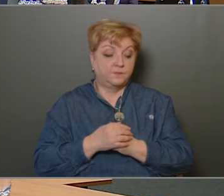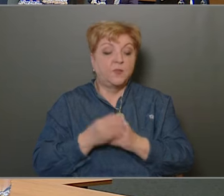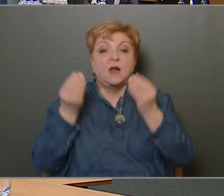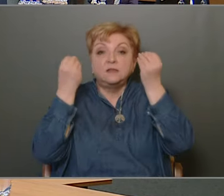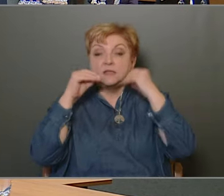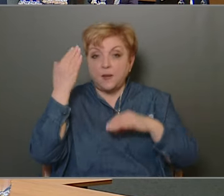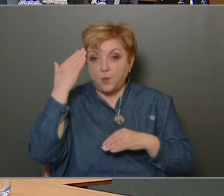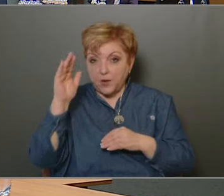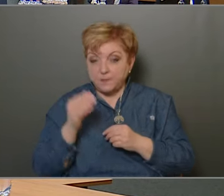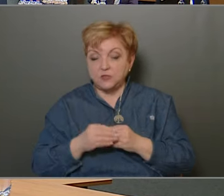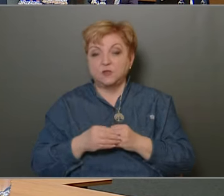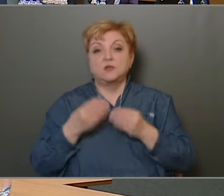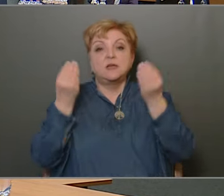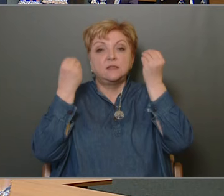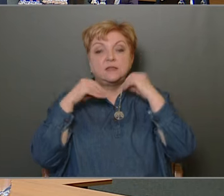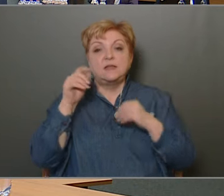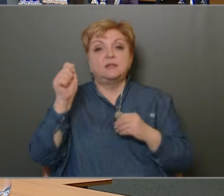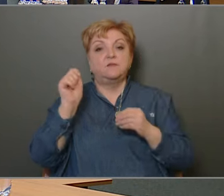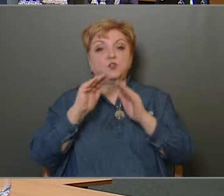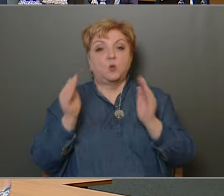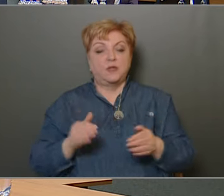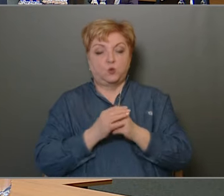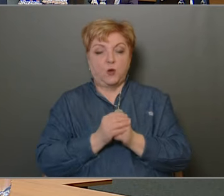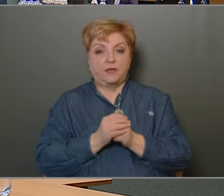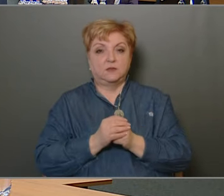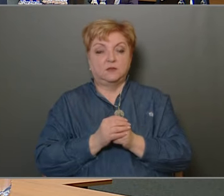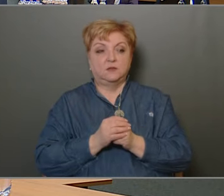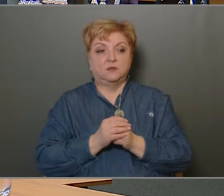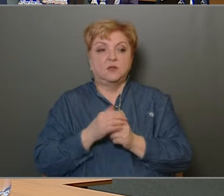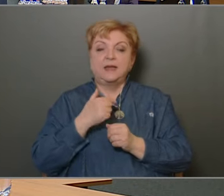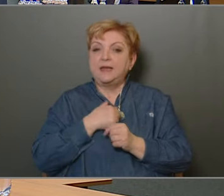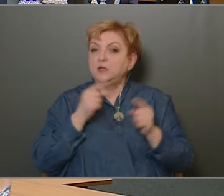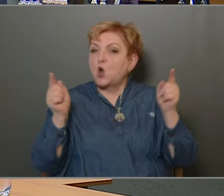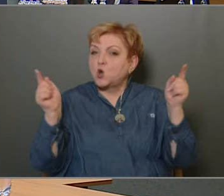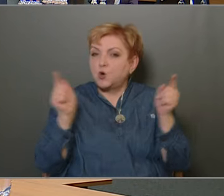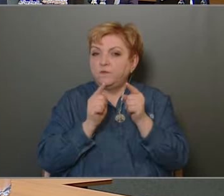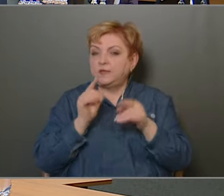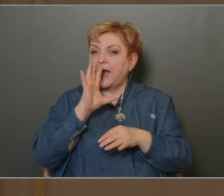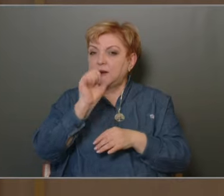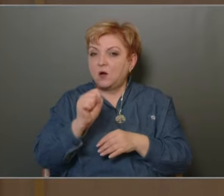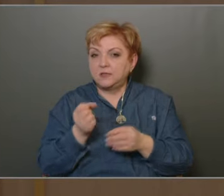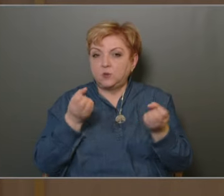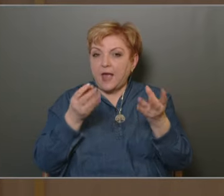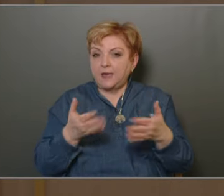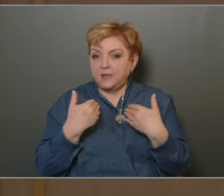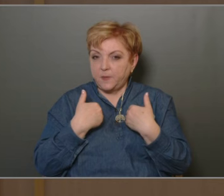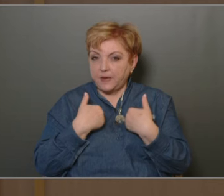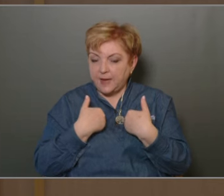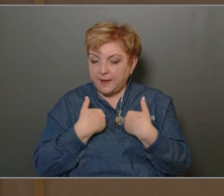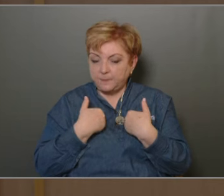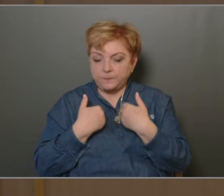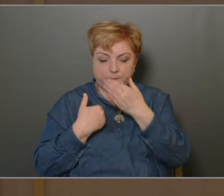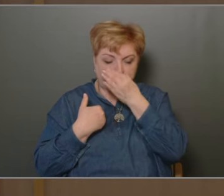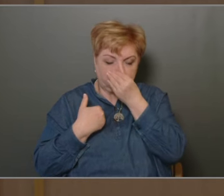Tisztelt polgármester úr, tisztelt képviselőtestület! Egy nagyon rövid reakciót engedjenek meg nekem, mert nem